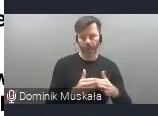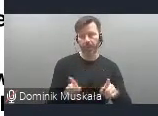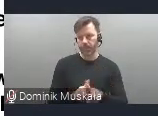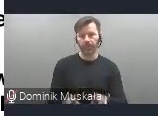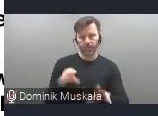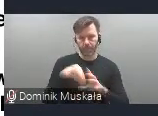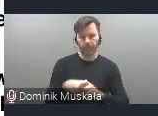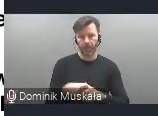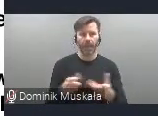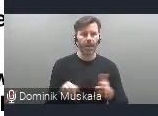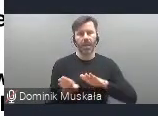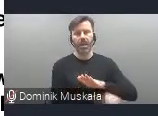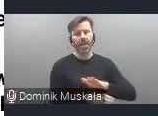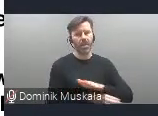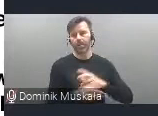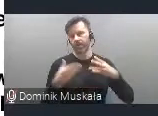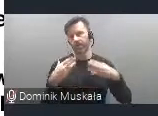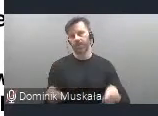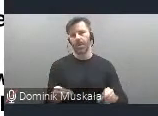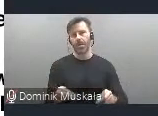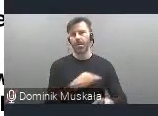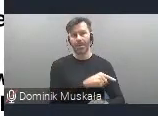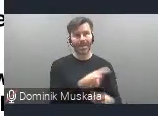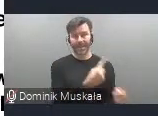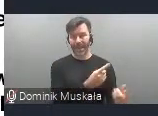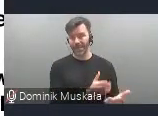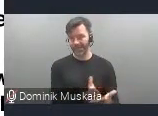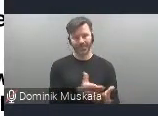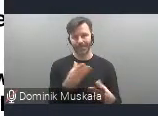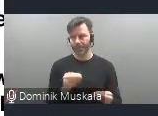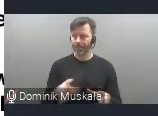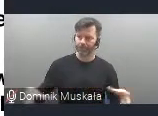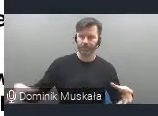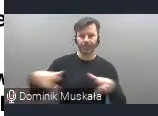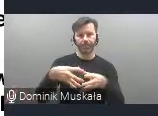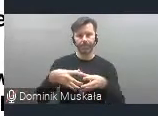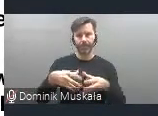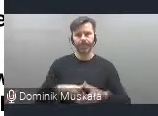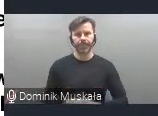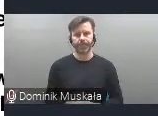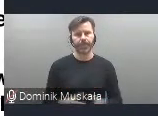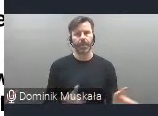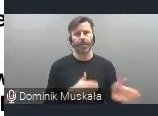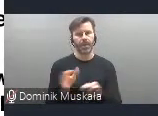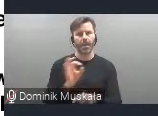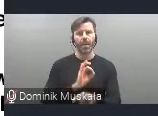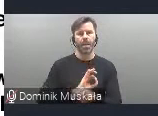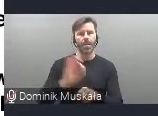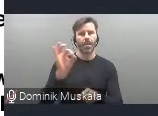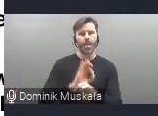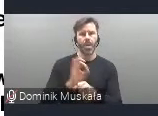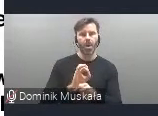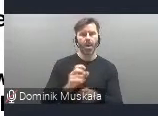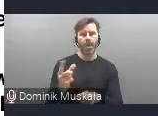jako osoby, które samo sobie poradzić, na temat projektu partnerskiego WERS, także wsparcia